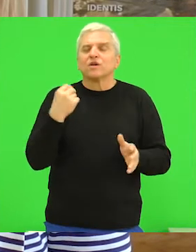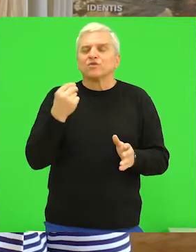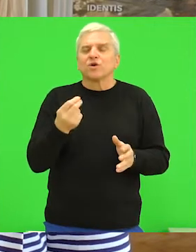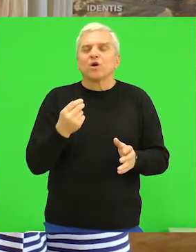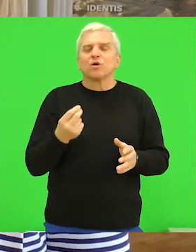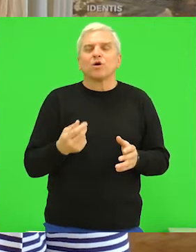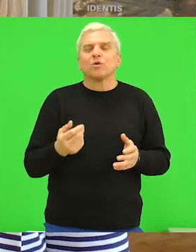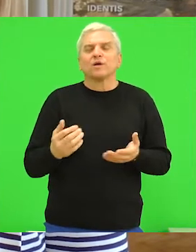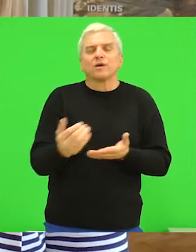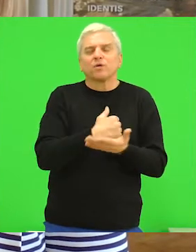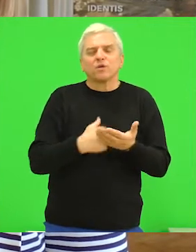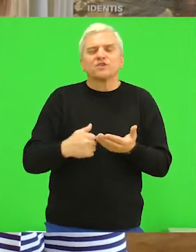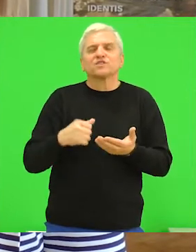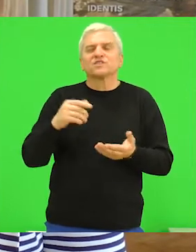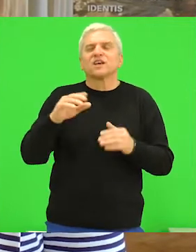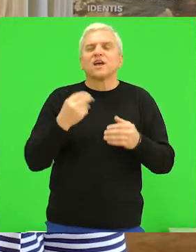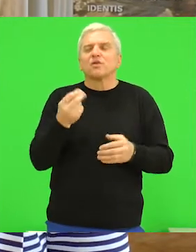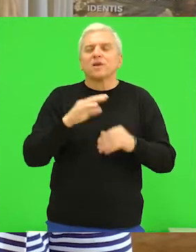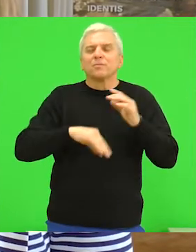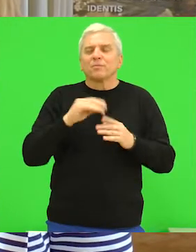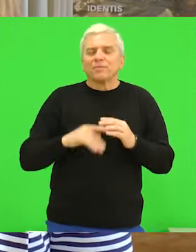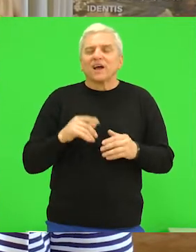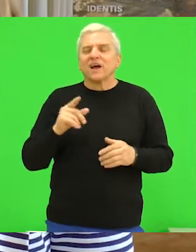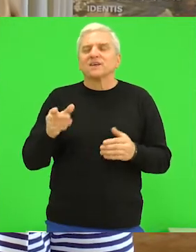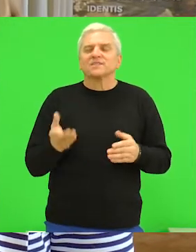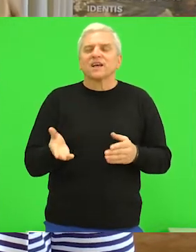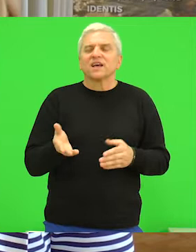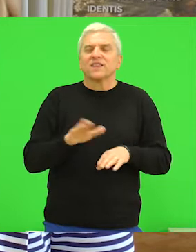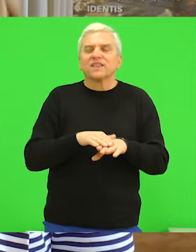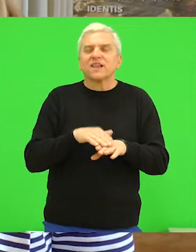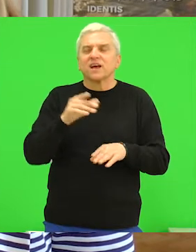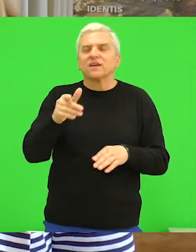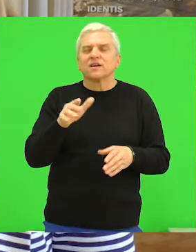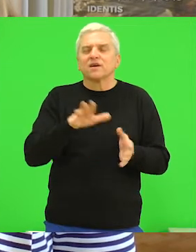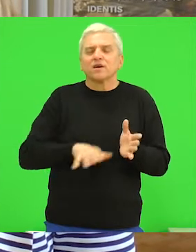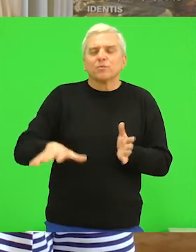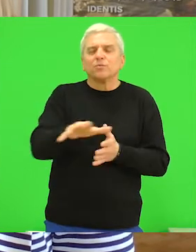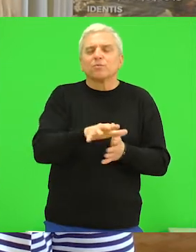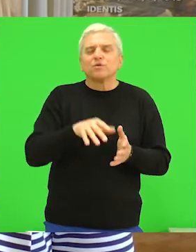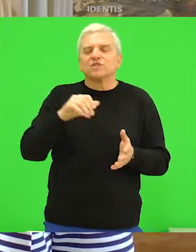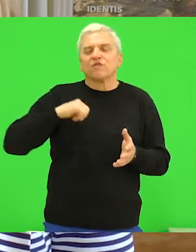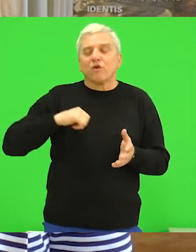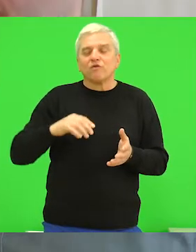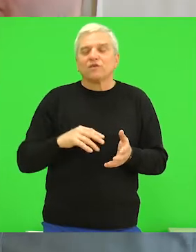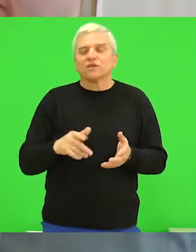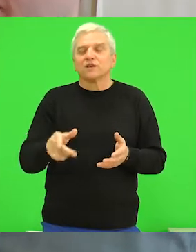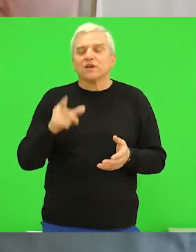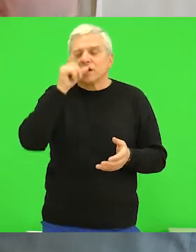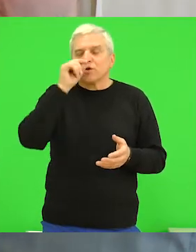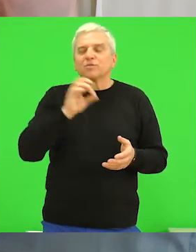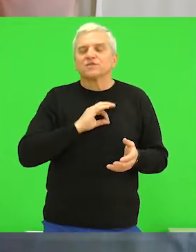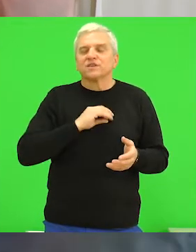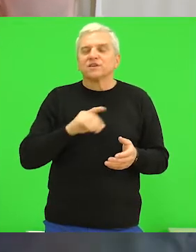dobre prakse na teritoriji Potisja u Vojvodini. Opština